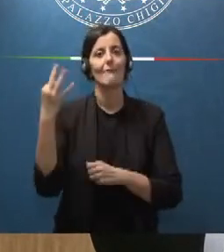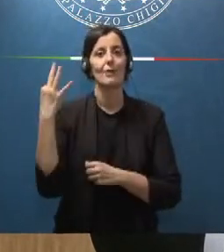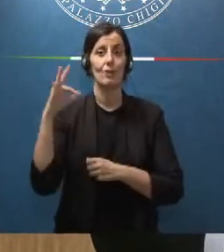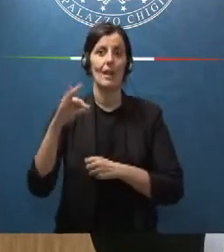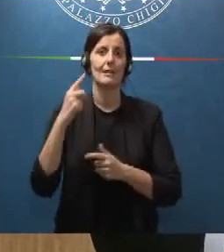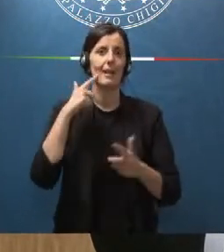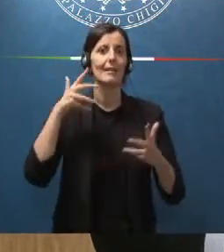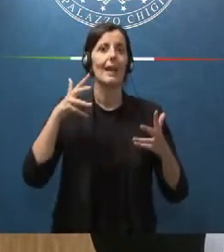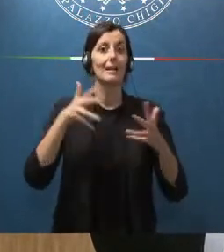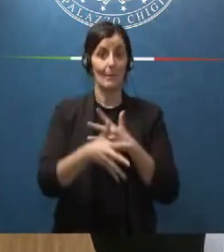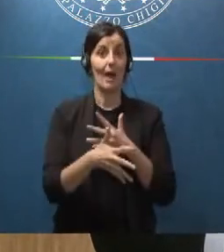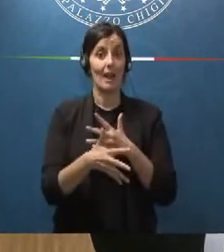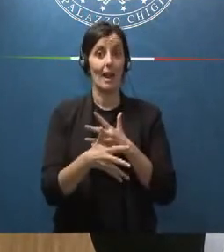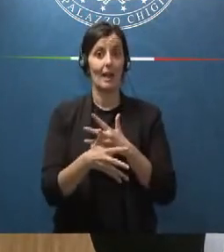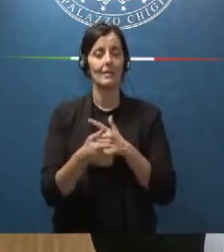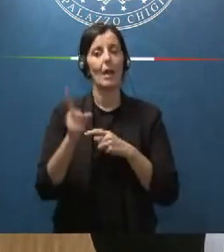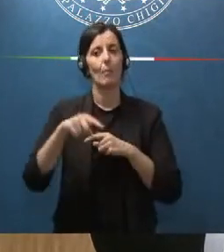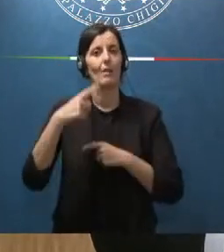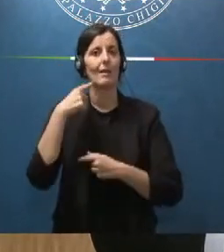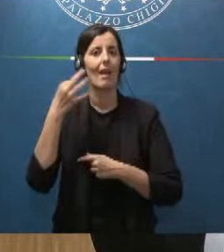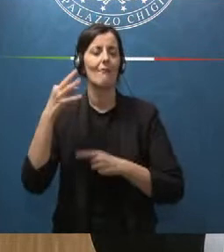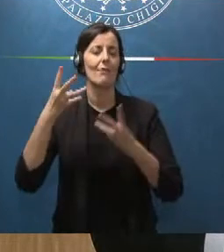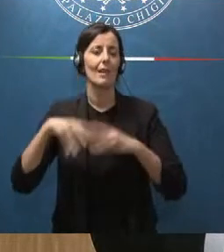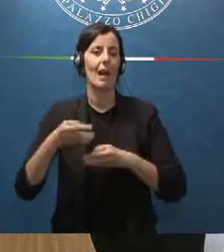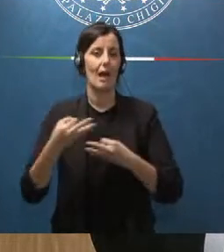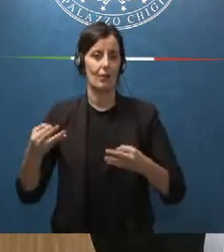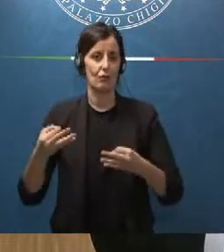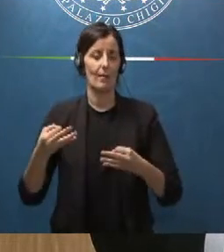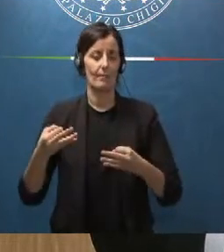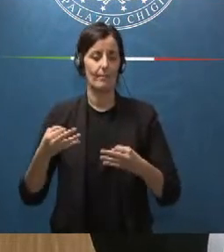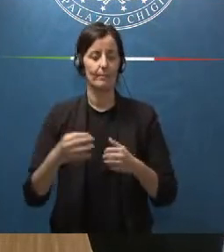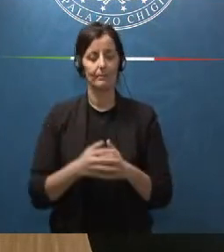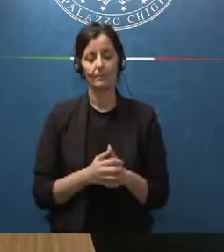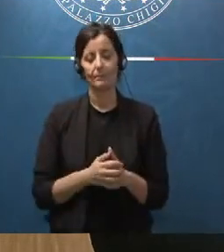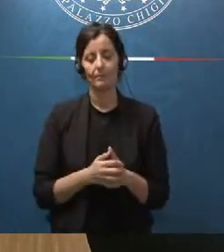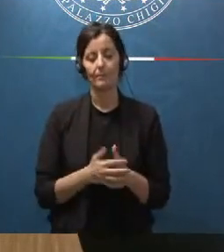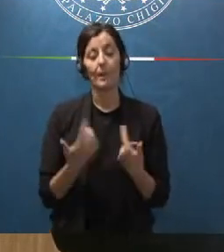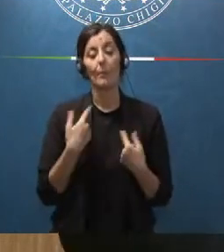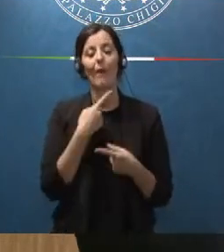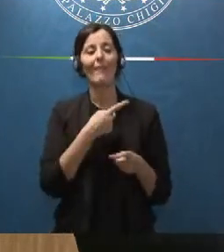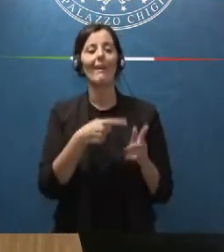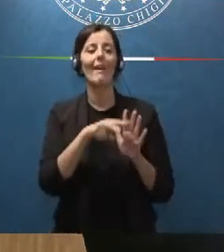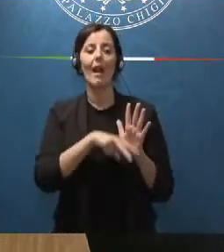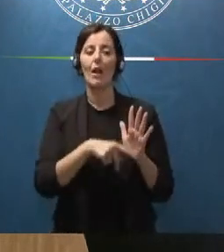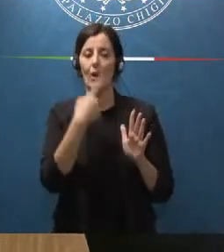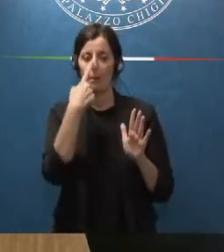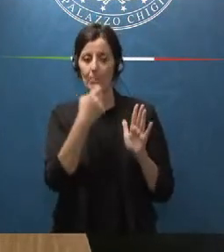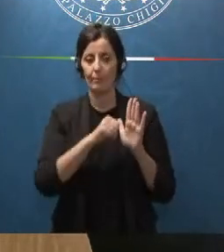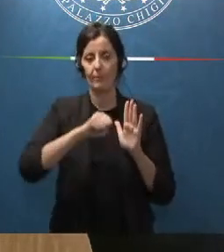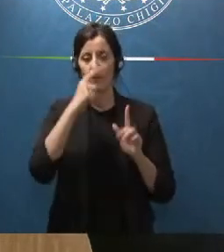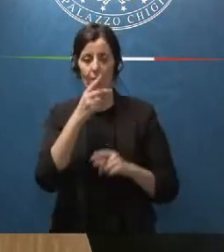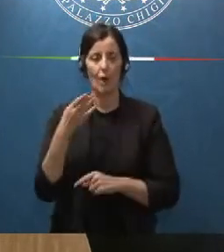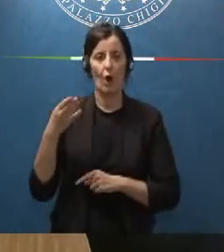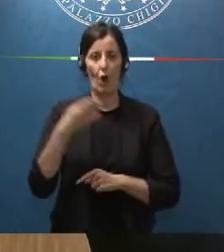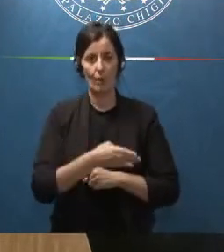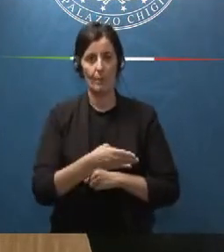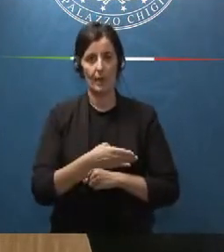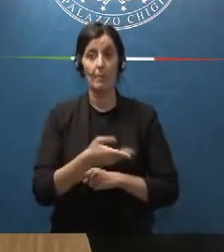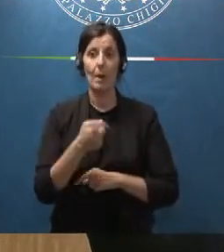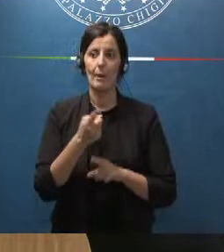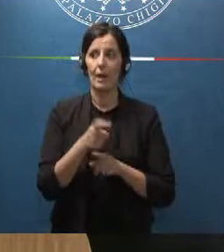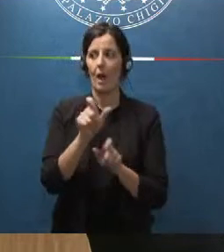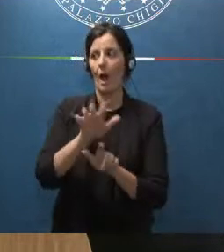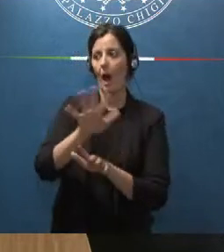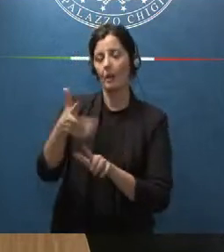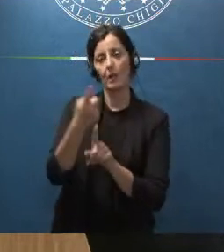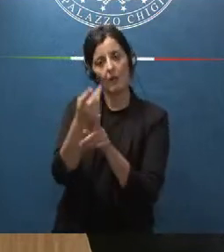trasparenza e anche di efficacia dell'azione che colpisca chi non rispetta le norme ma lo faccia nel rispetto degli altri perché